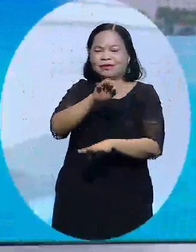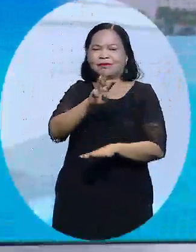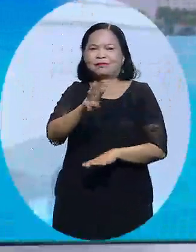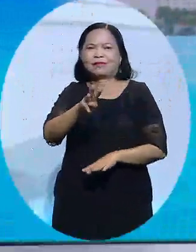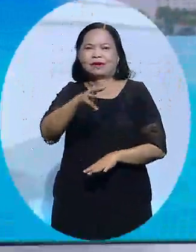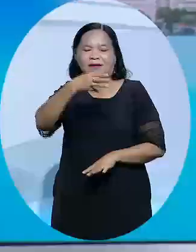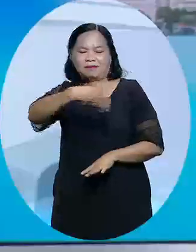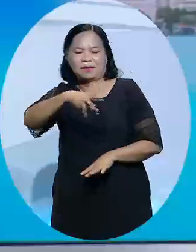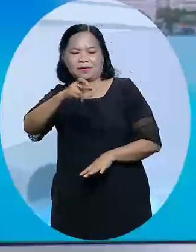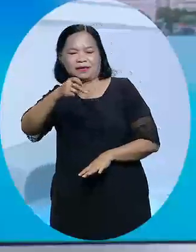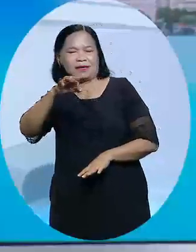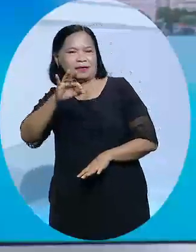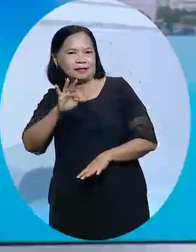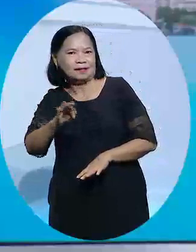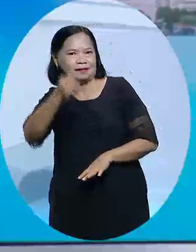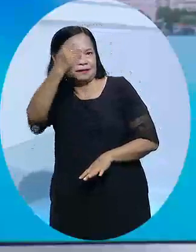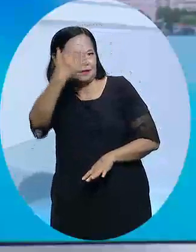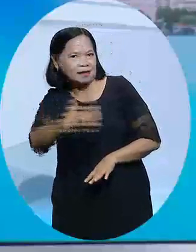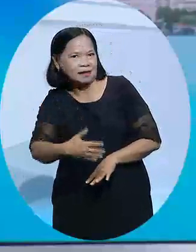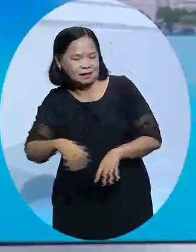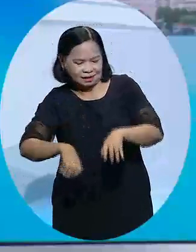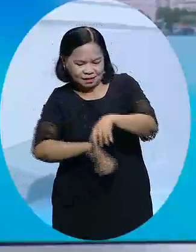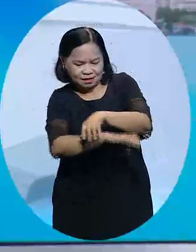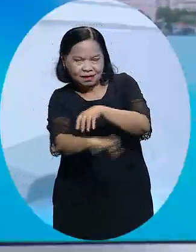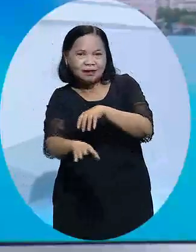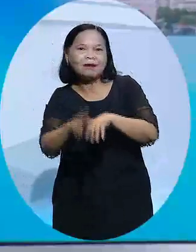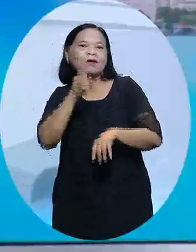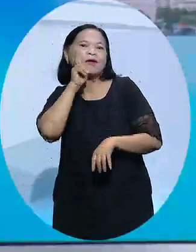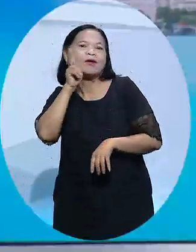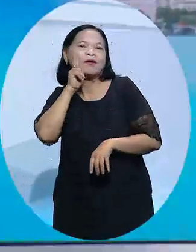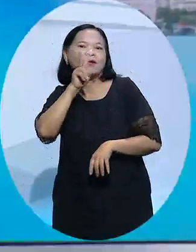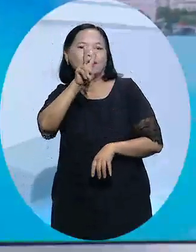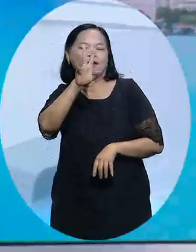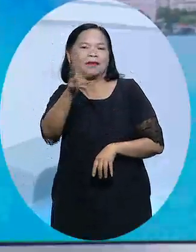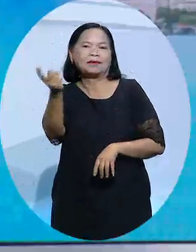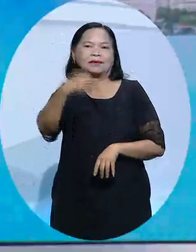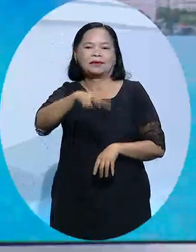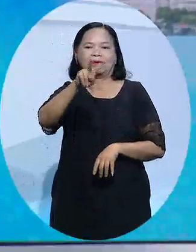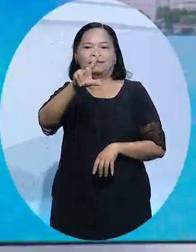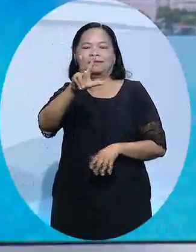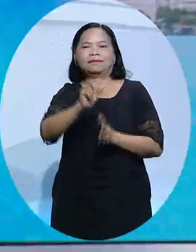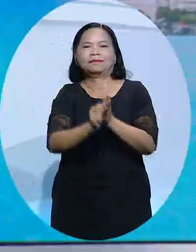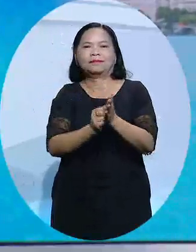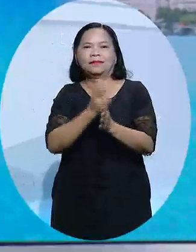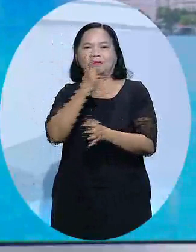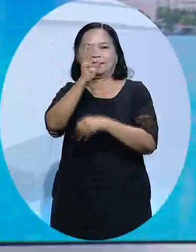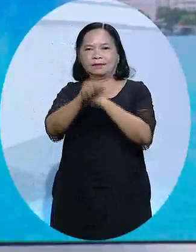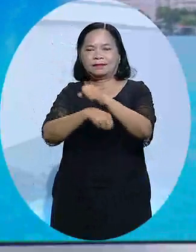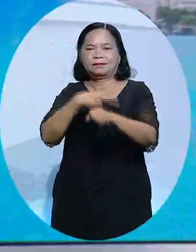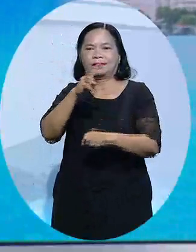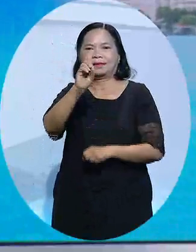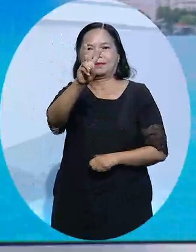Marathon năm 2022 diễn ra tại cung đảo tỉnh Ba Rịa Vũng Tàu từ ngày 25 tới ngày 28 tháng 3 năm 2022.